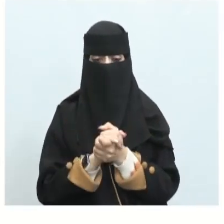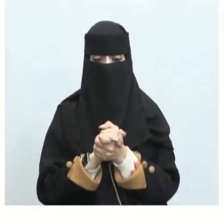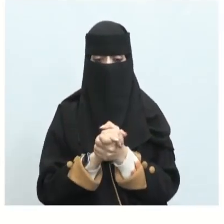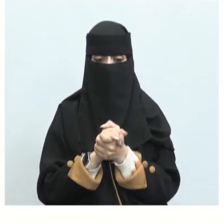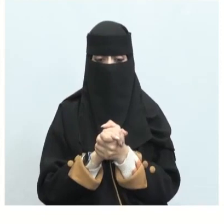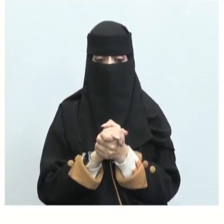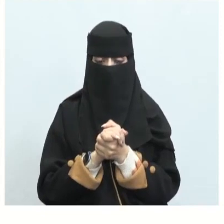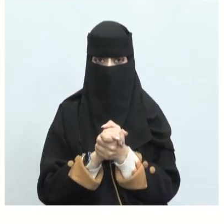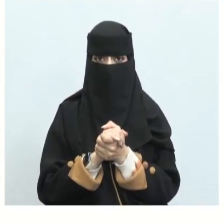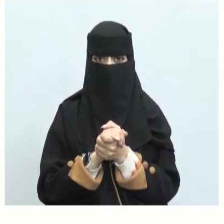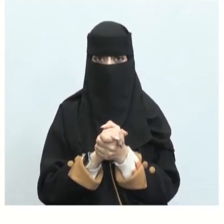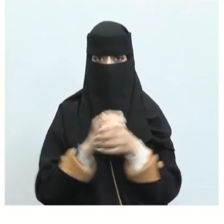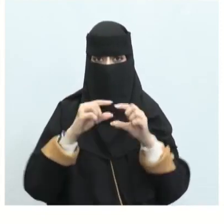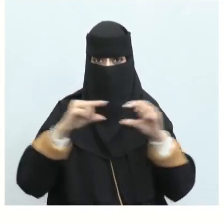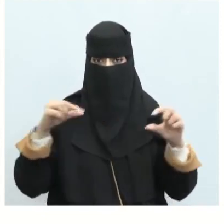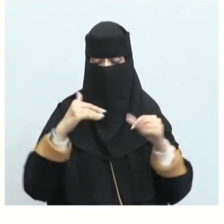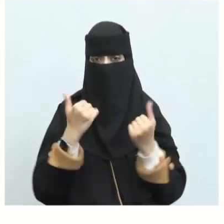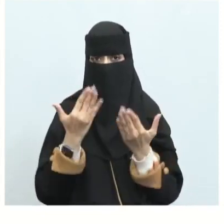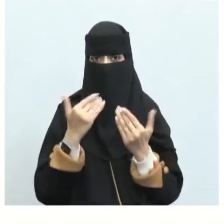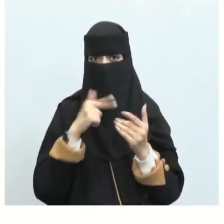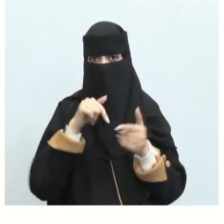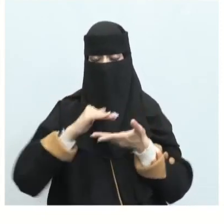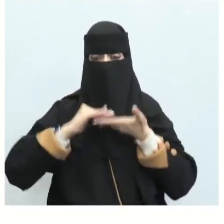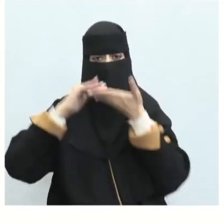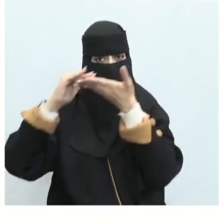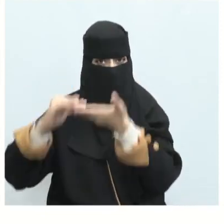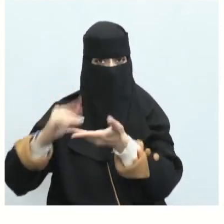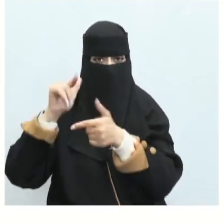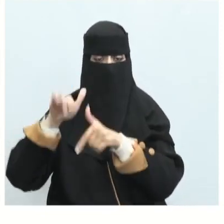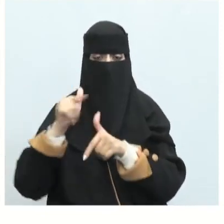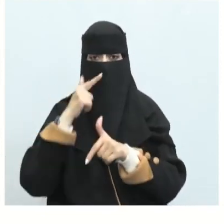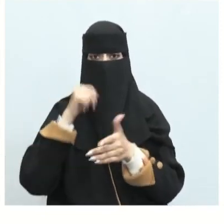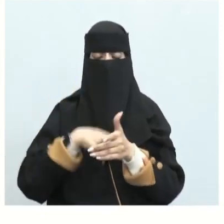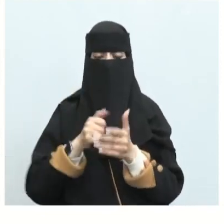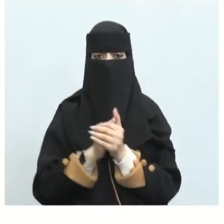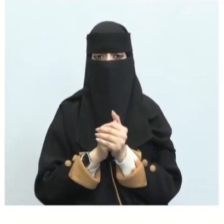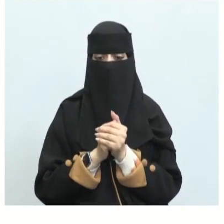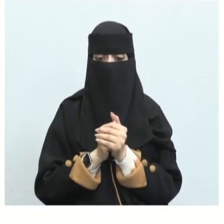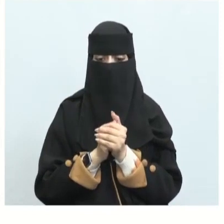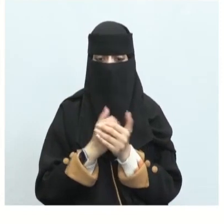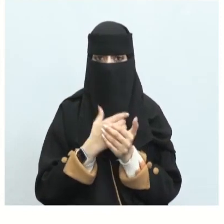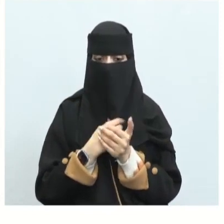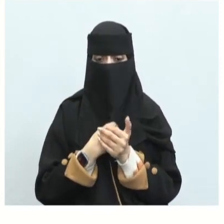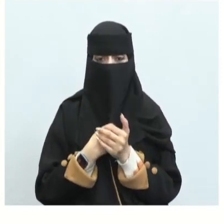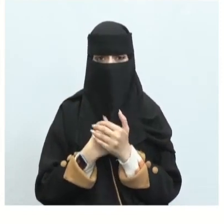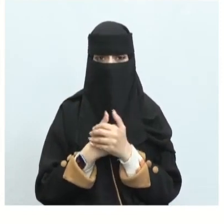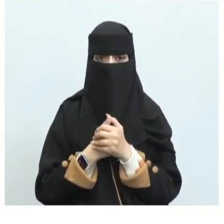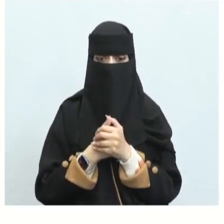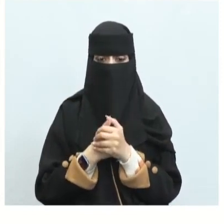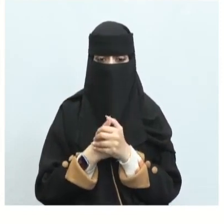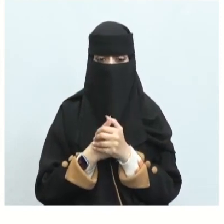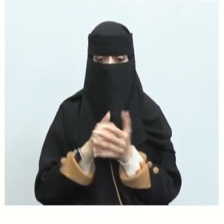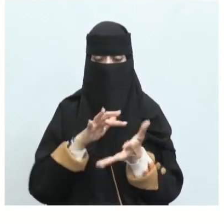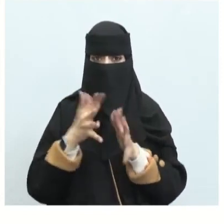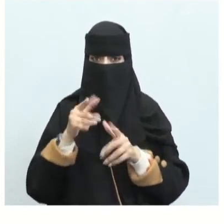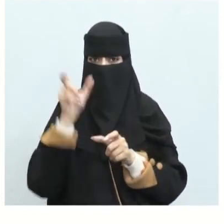والمرمنات إذا الطاول عام وإذا لم تجد أحد أيضا من عائل يدافع عنها ويخدمها طبعا